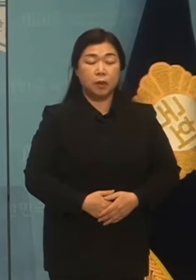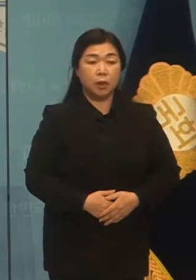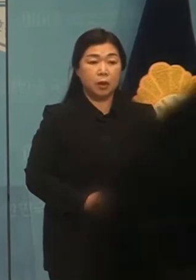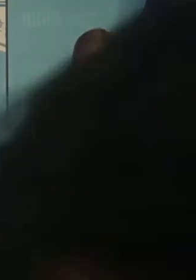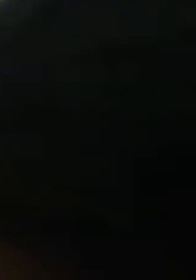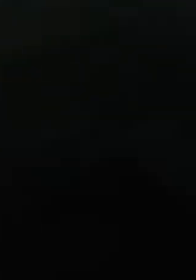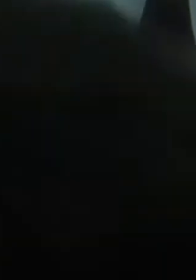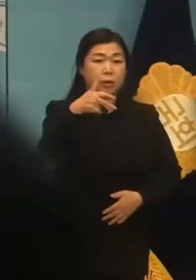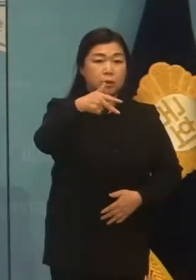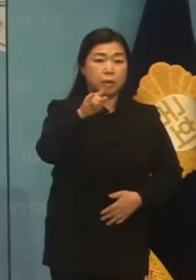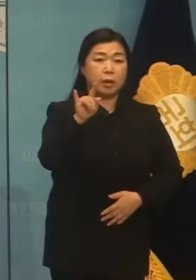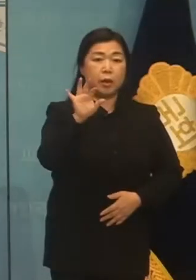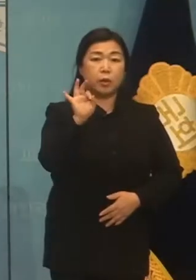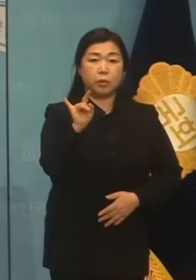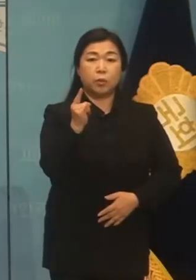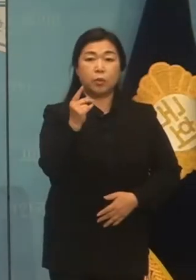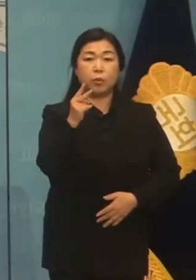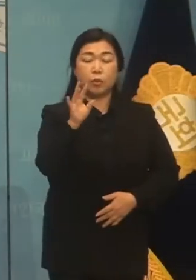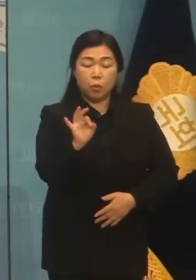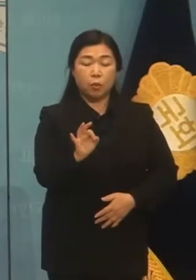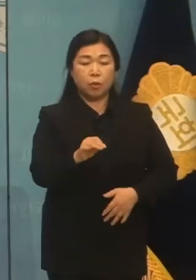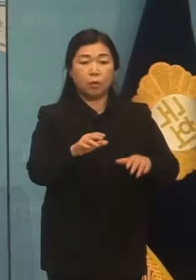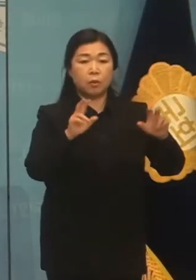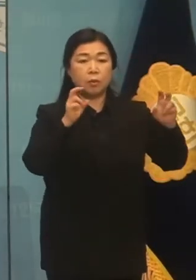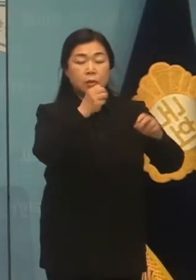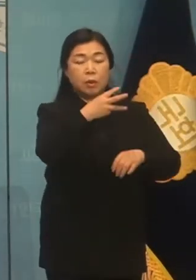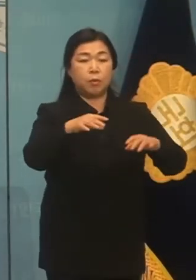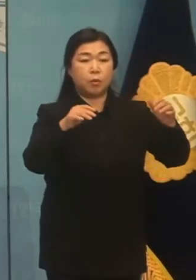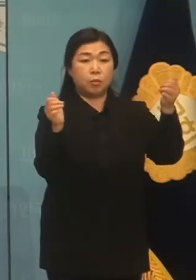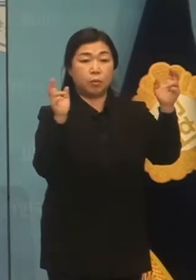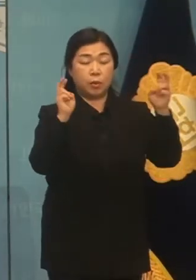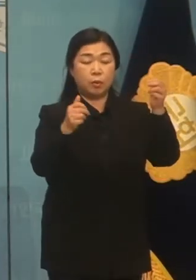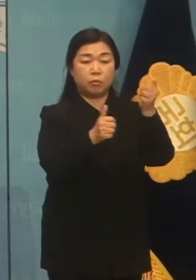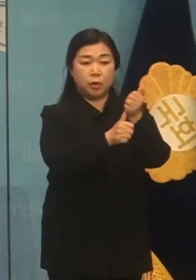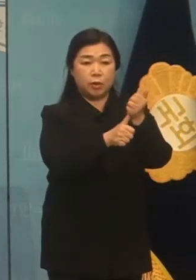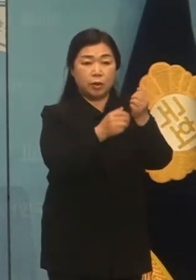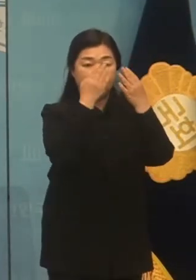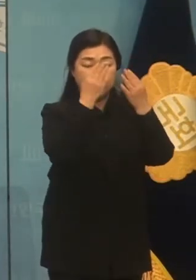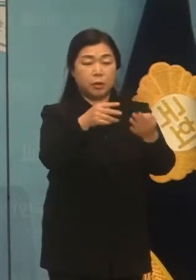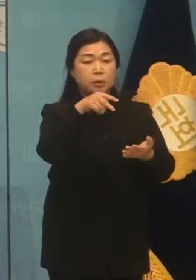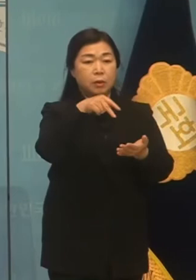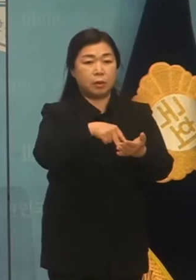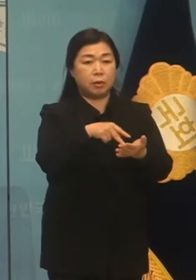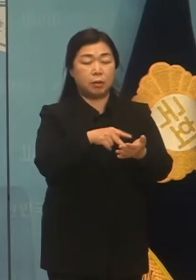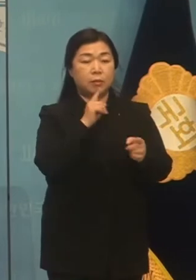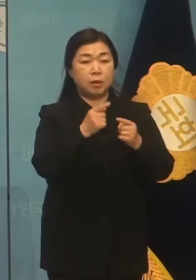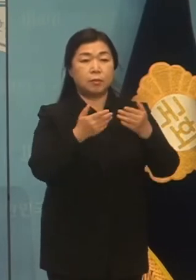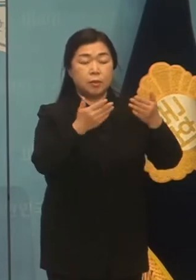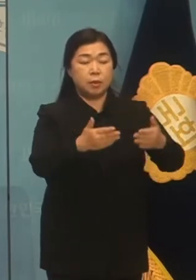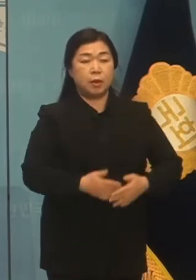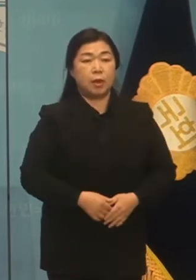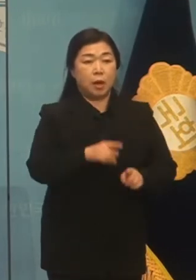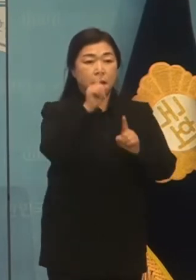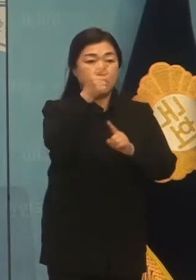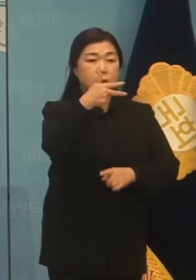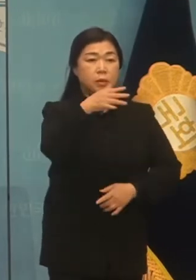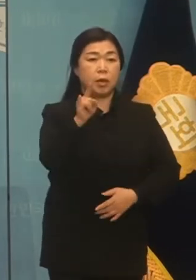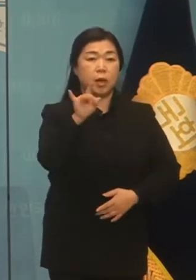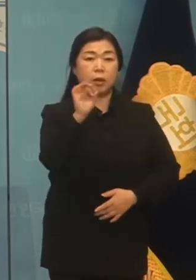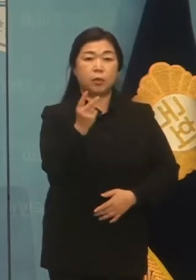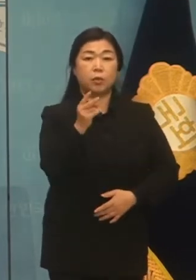부회장 사면에 관한 더불어민주당 입장을 촉구하는 브리핑입니다. 이재용 부회장에 대한